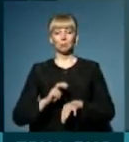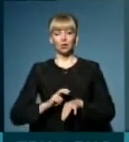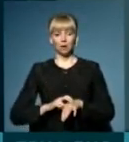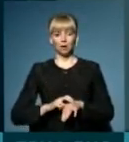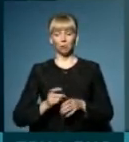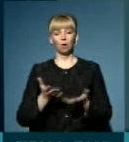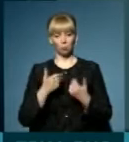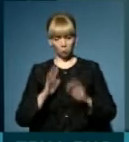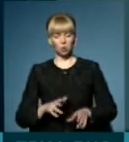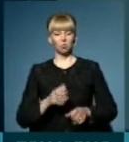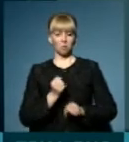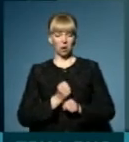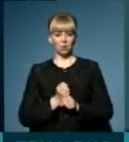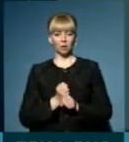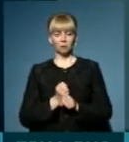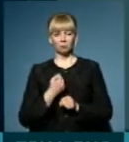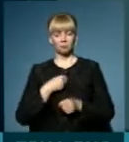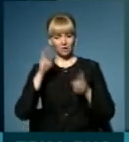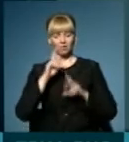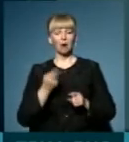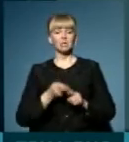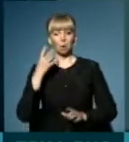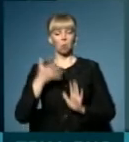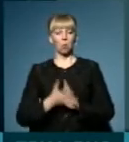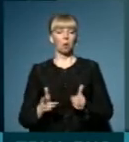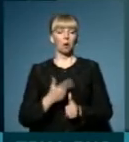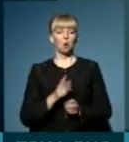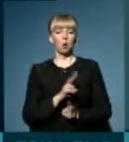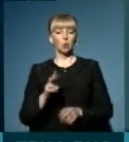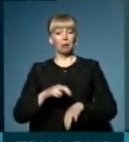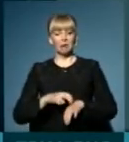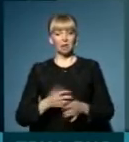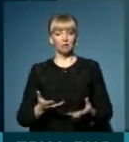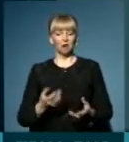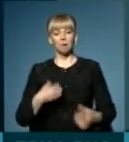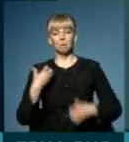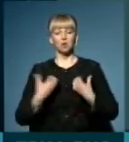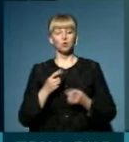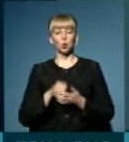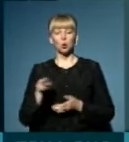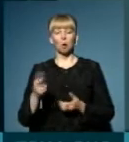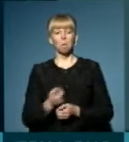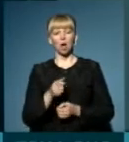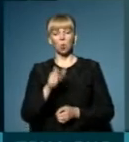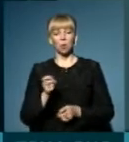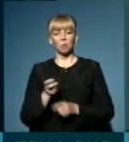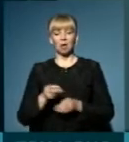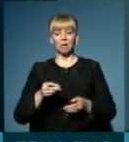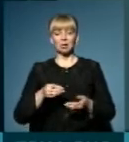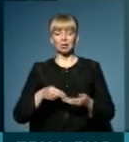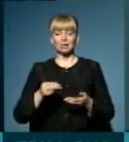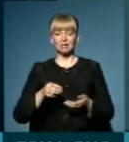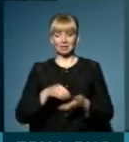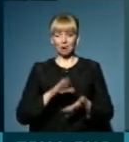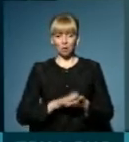потім і будемо працювати. Я не знаю, як це розуміти. Чи це хтось з лікарів, який переживає, що до нього мало людей прийде записуватись, то